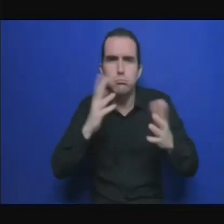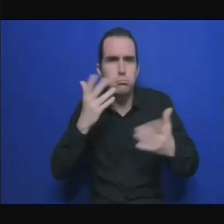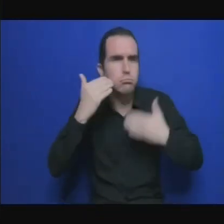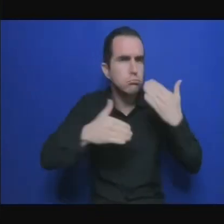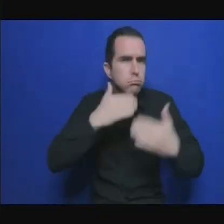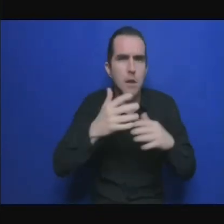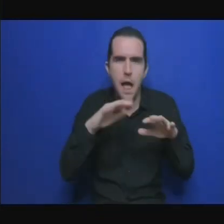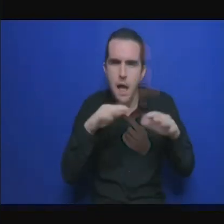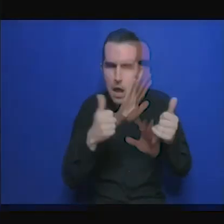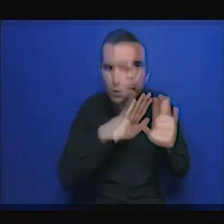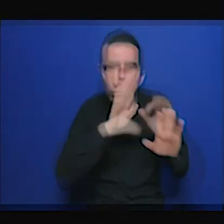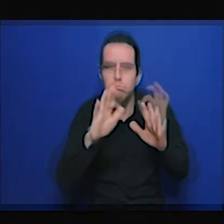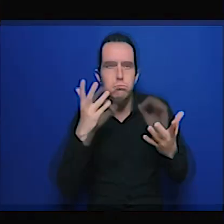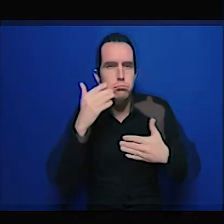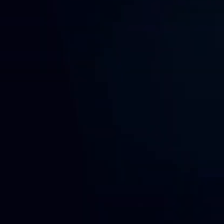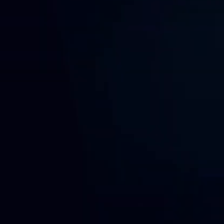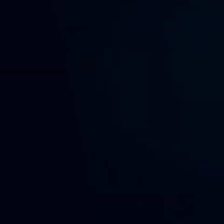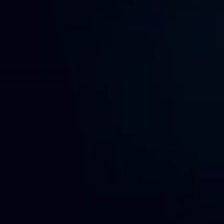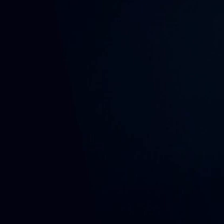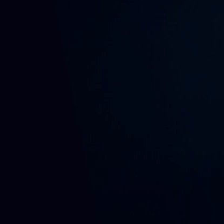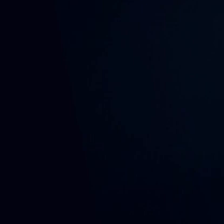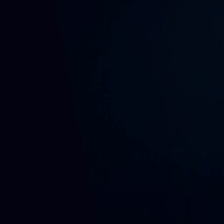merci merci merci